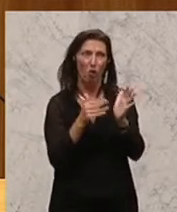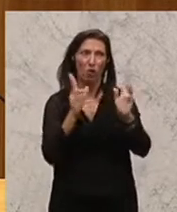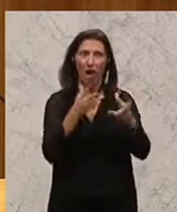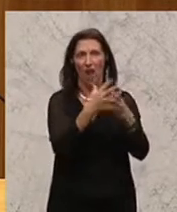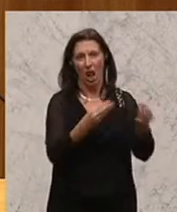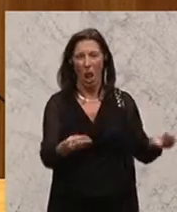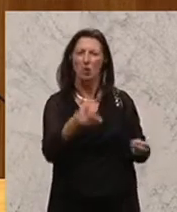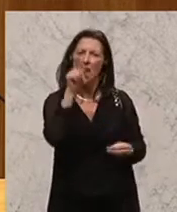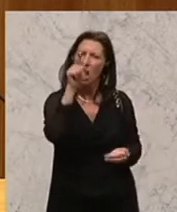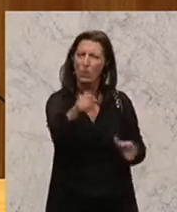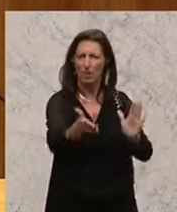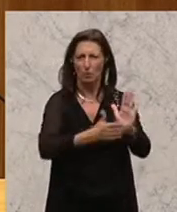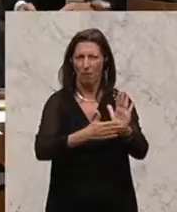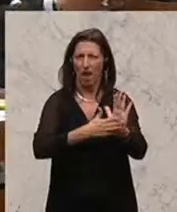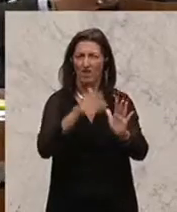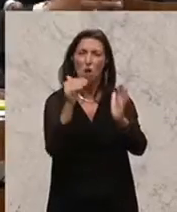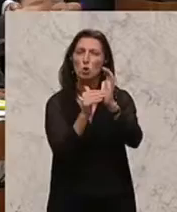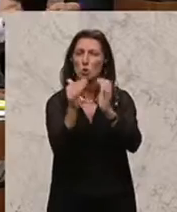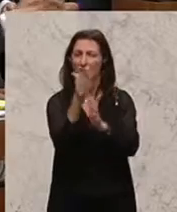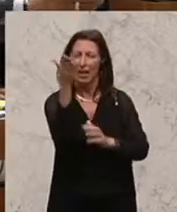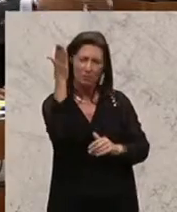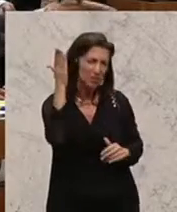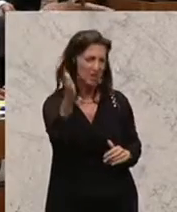dagegen und wollen keine Lösung im System.